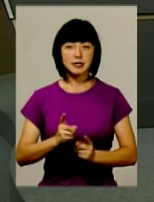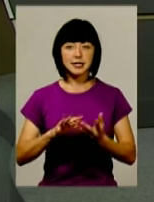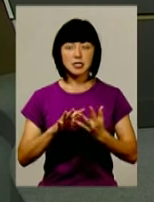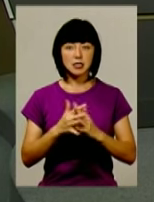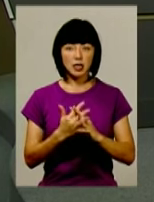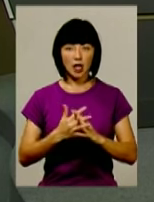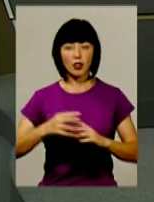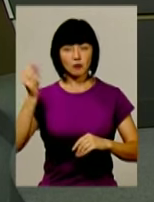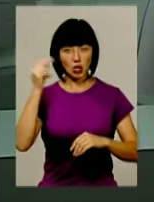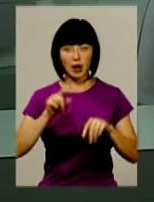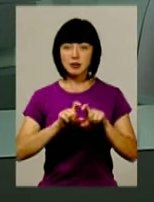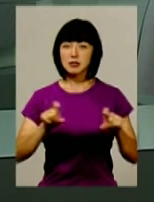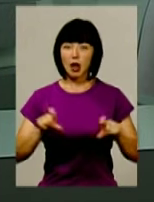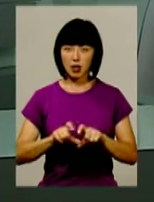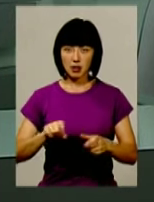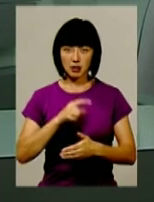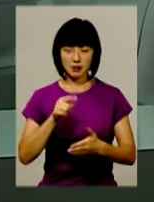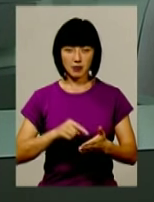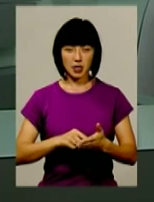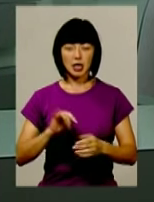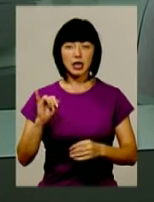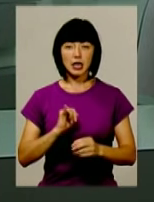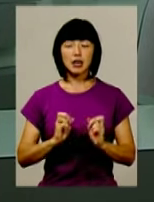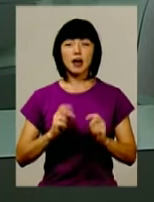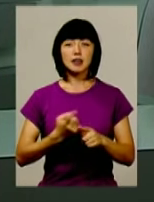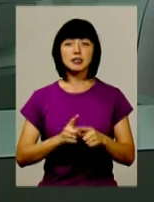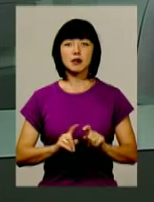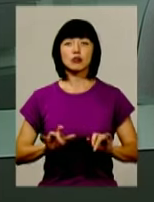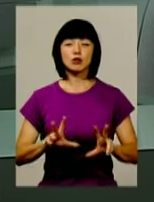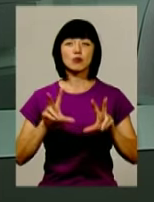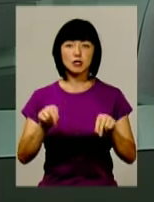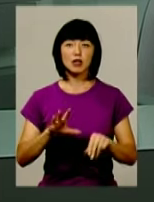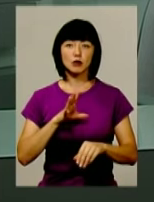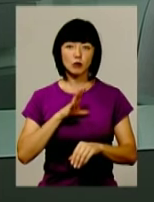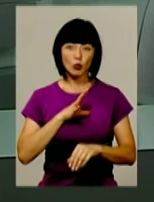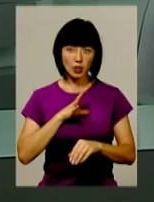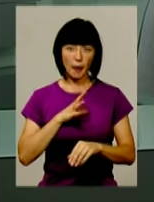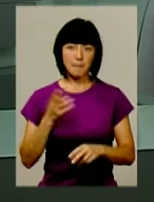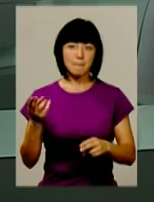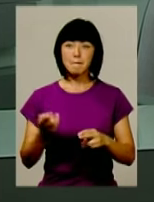сільських навчальних закладів, і наскільки цей процес обіцяє бути безболісним?